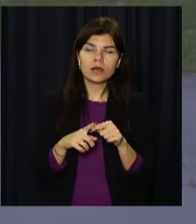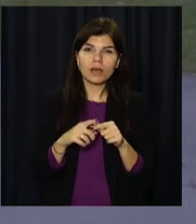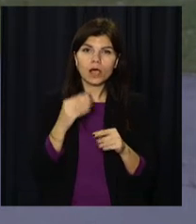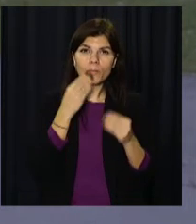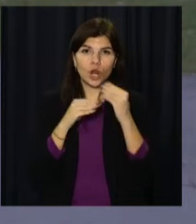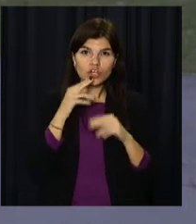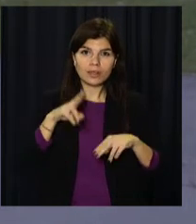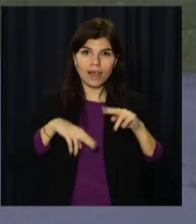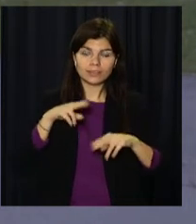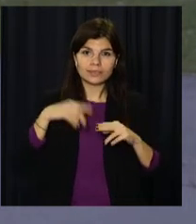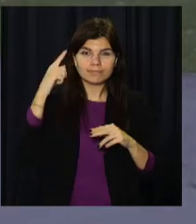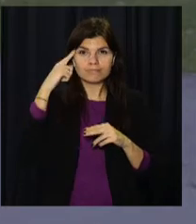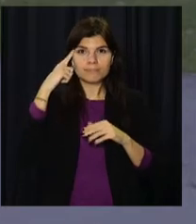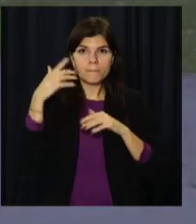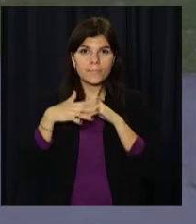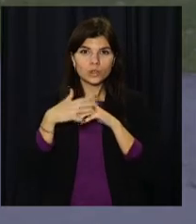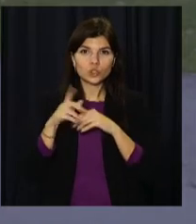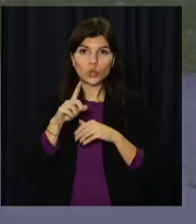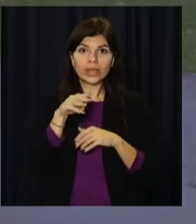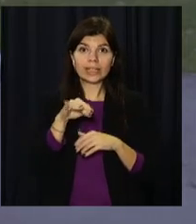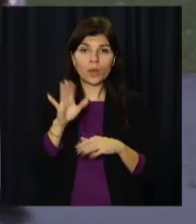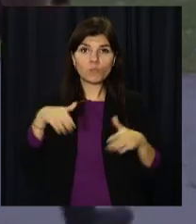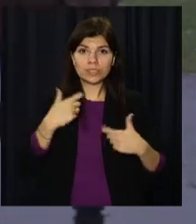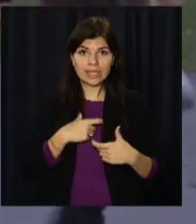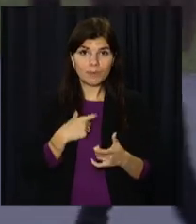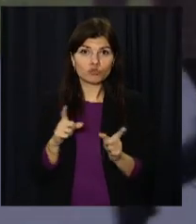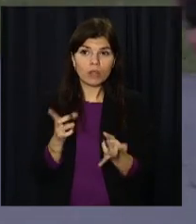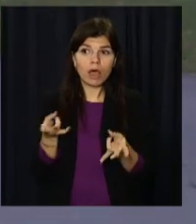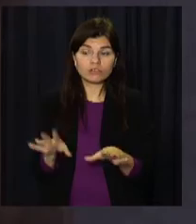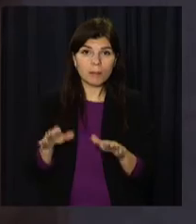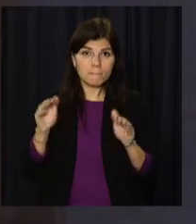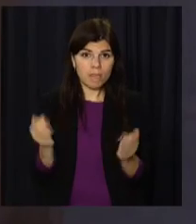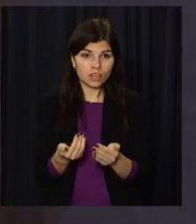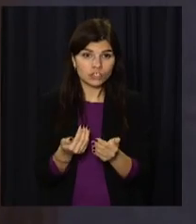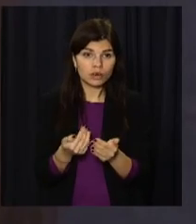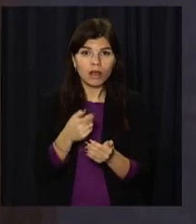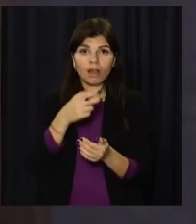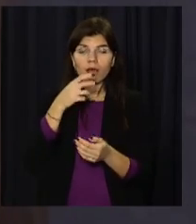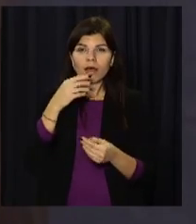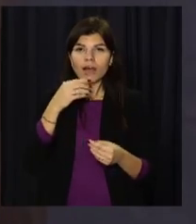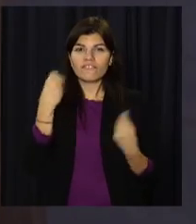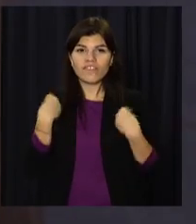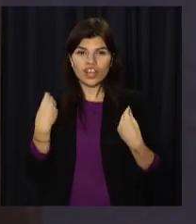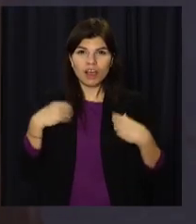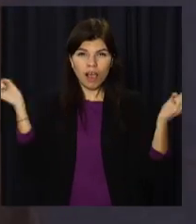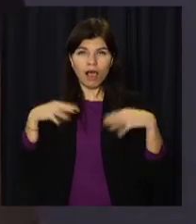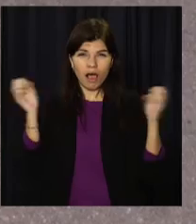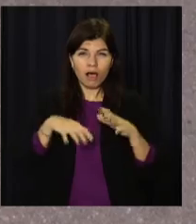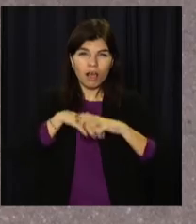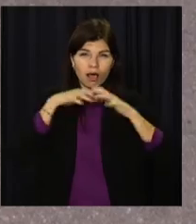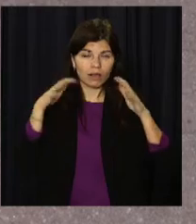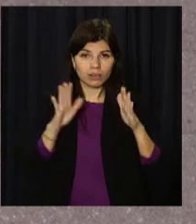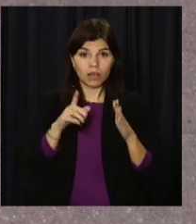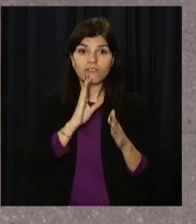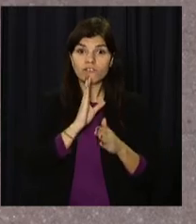покращує настрій, усвідомлення, що ти після себе залишаєш менше. Більшість одягу Олександра носить вже на перший рік. На